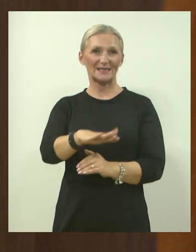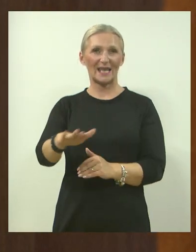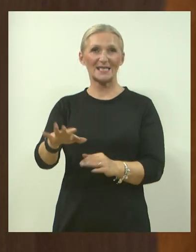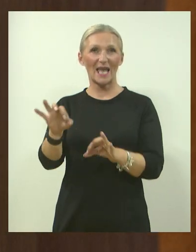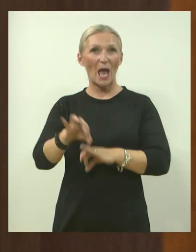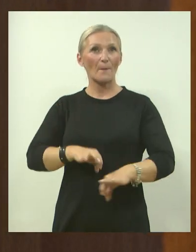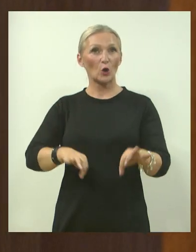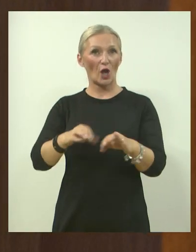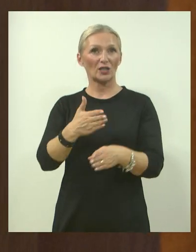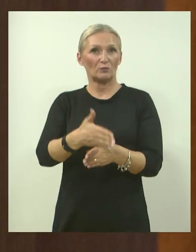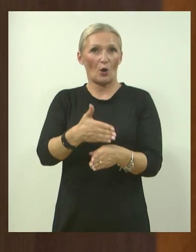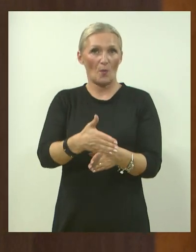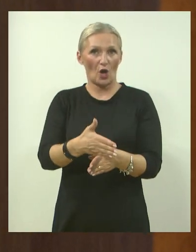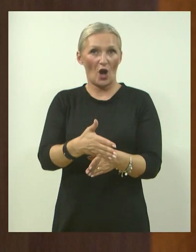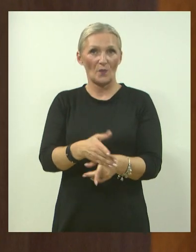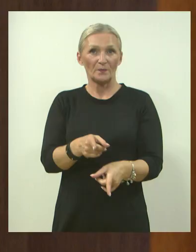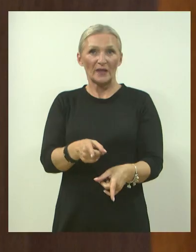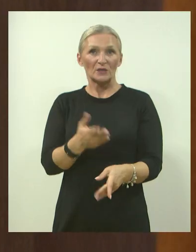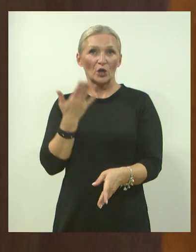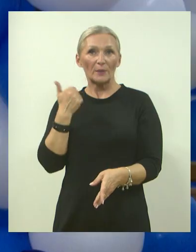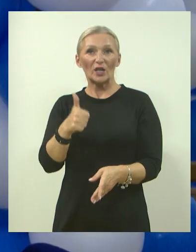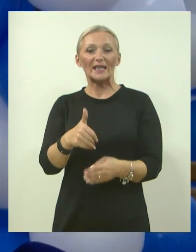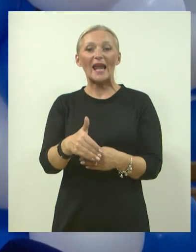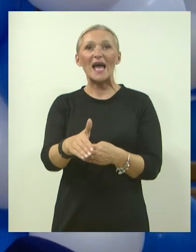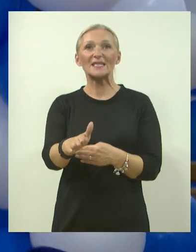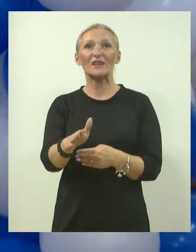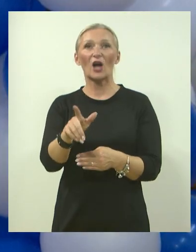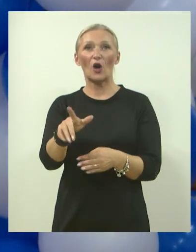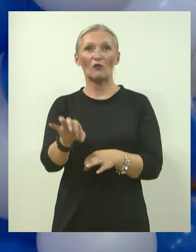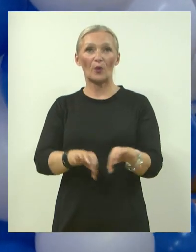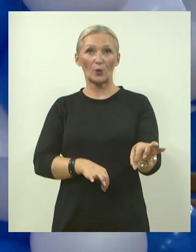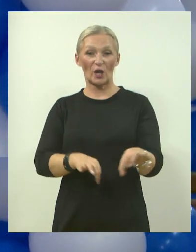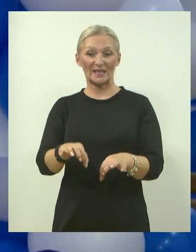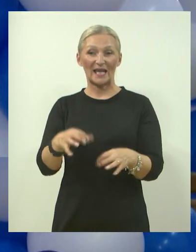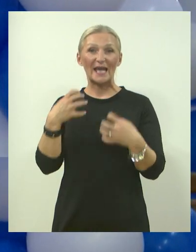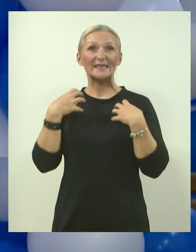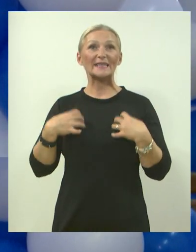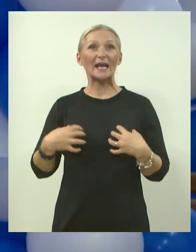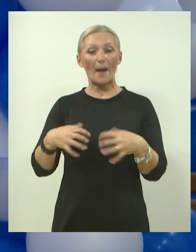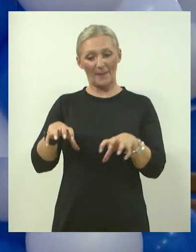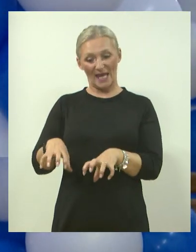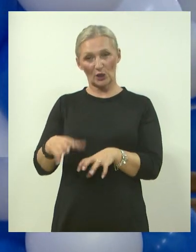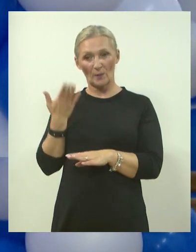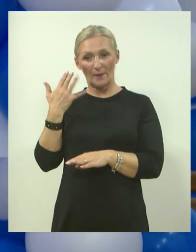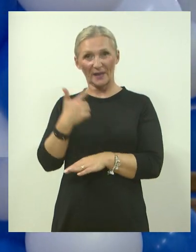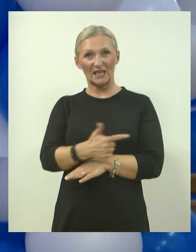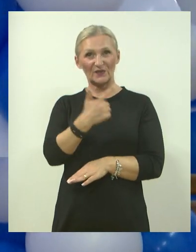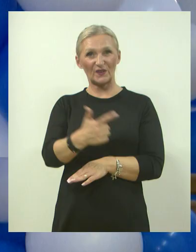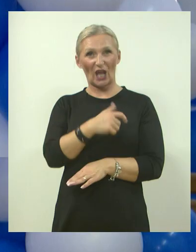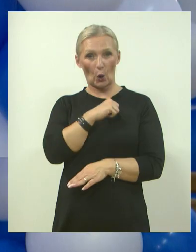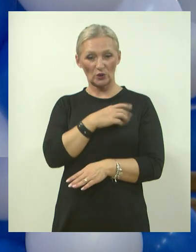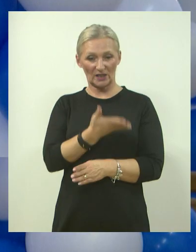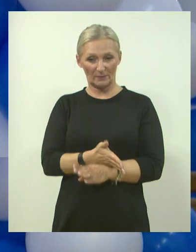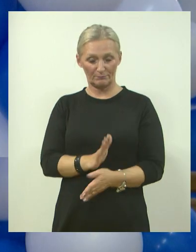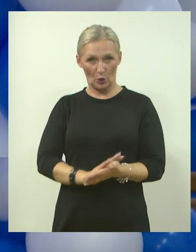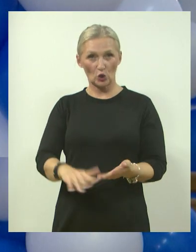svesrdno pomogao. To je bio jedan nastavak onog projekta, kako je već spomenuta, terapija igrom koja je prije nekakvih dvije godine krenula u društvu